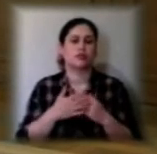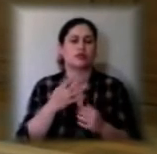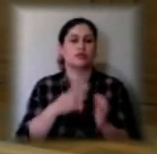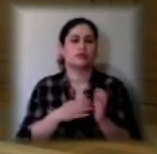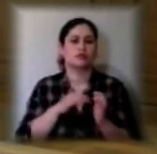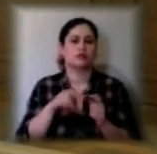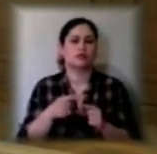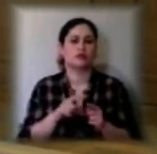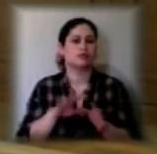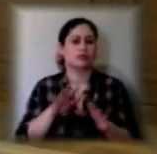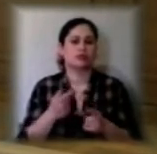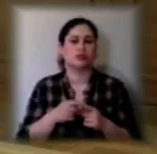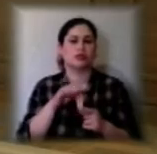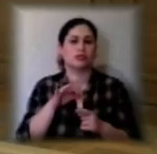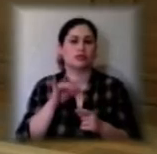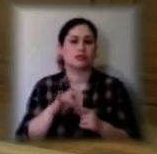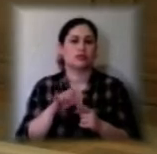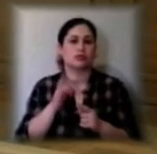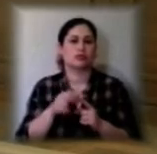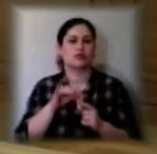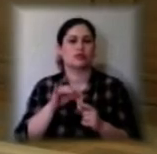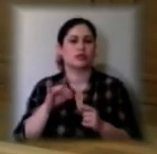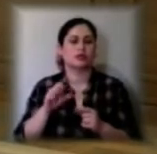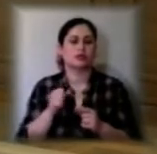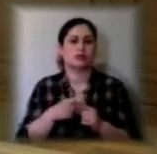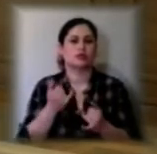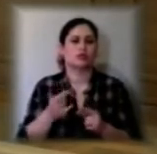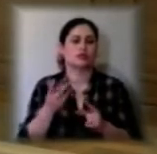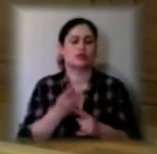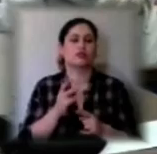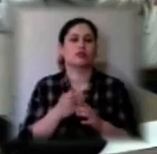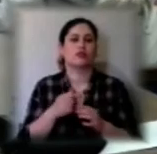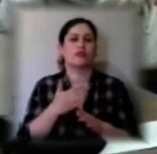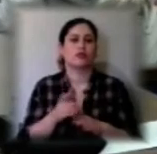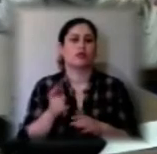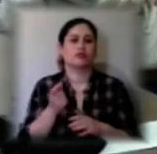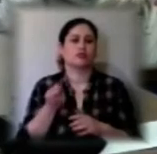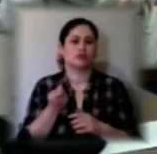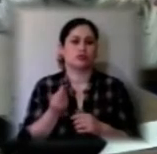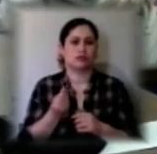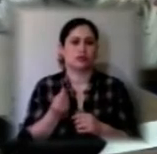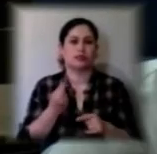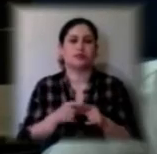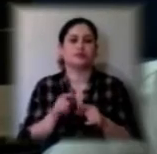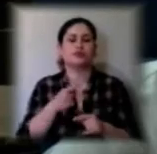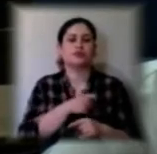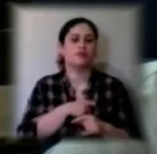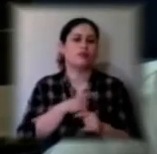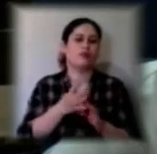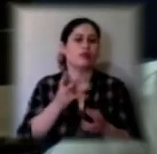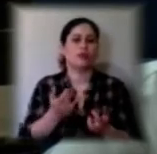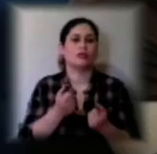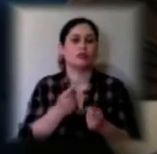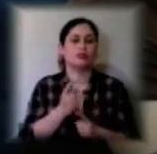випадку, буде тендер, буде експертіза, але сьогодні треба було виділили хоч якісь гроші. Чому депутати в чергове не підтримали зміни до